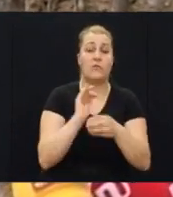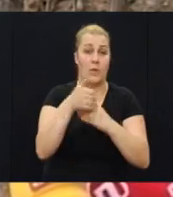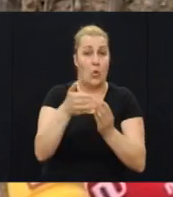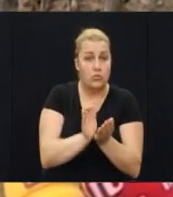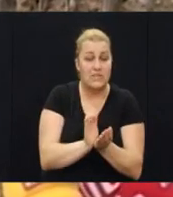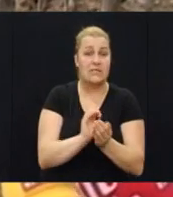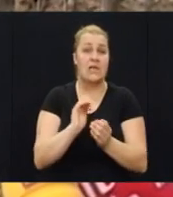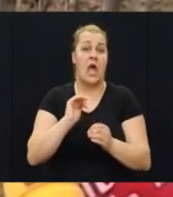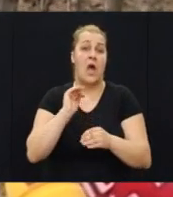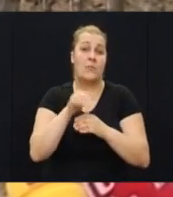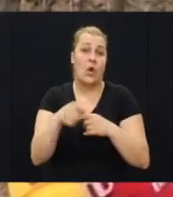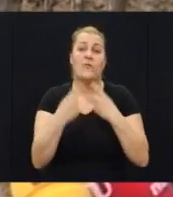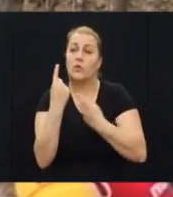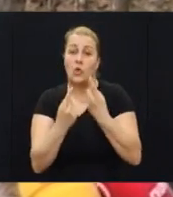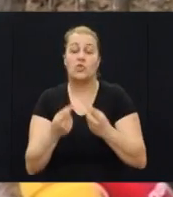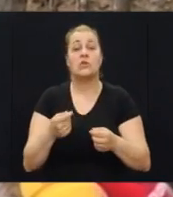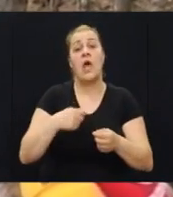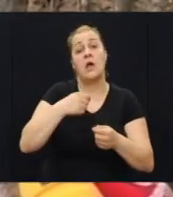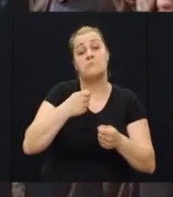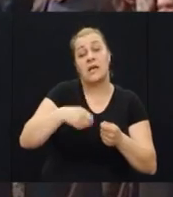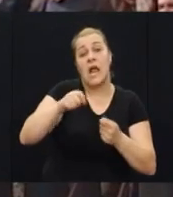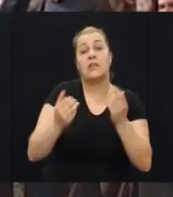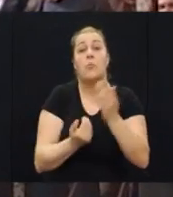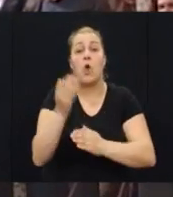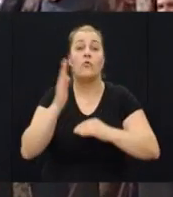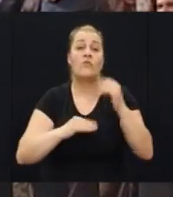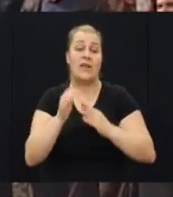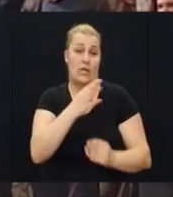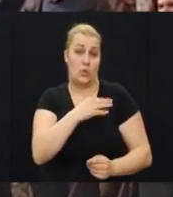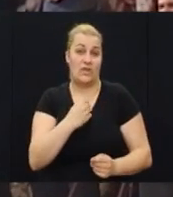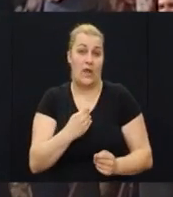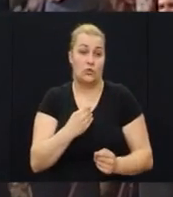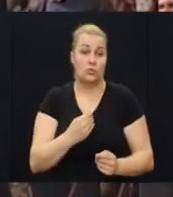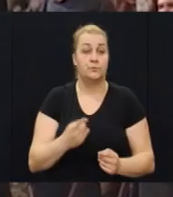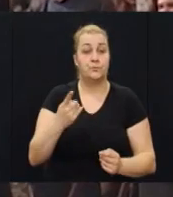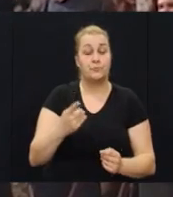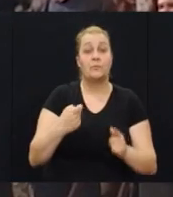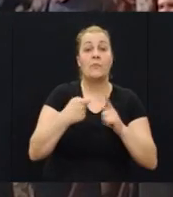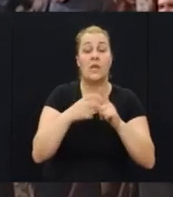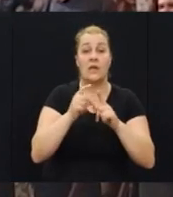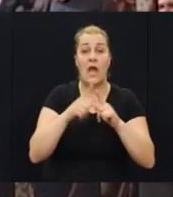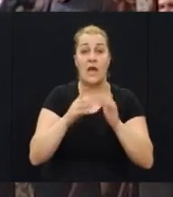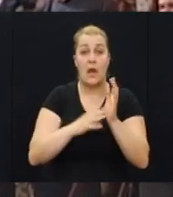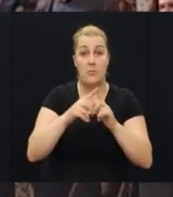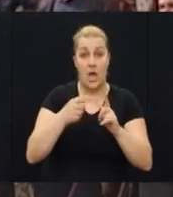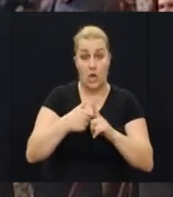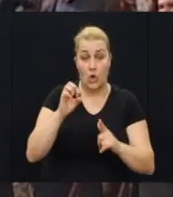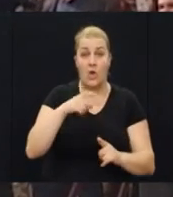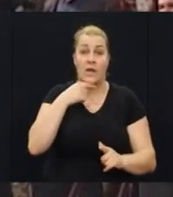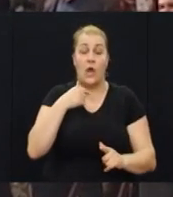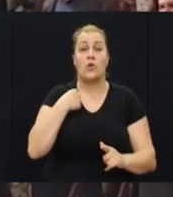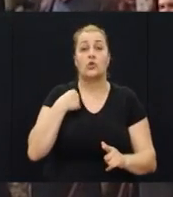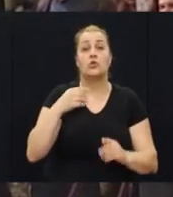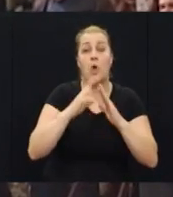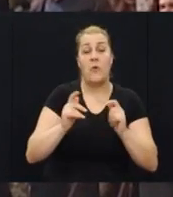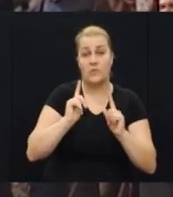događaja, da gradim jednu novu kvalitetnu europsku Hrvatsku. Prvi podpredstvenik vlade Tomislav Karamarko u svom govoru istaknuo kako je domovinski rat